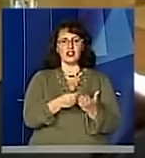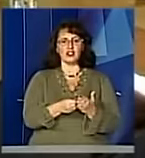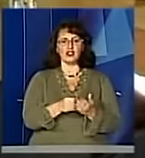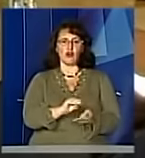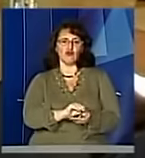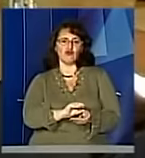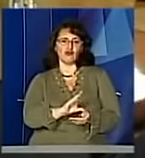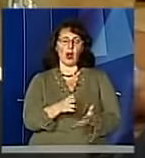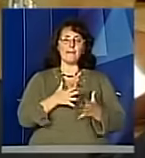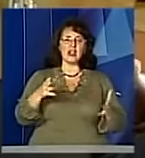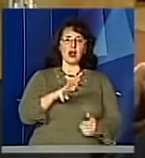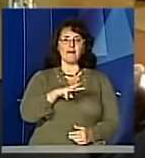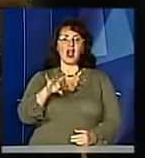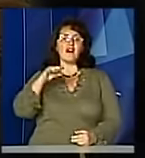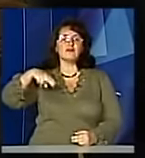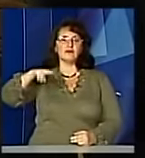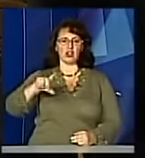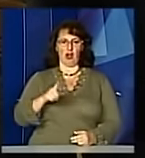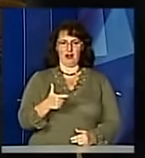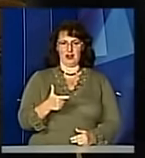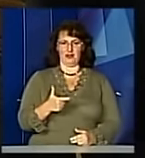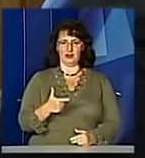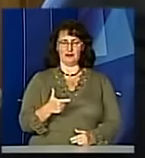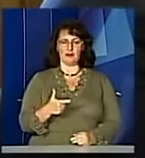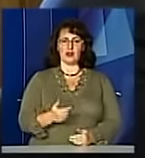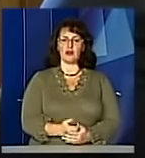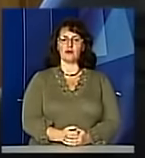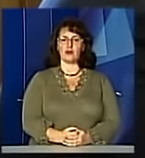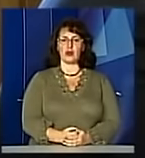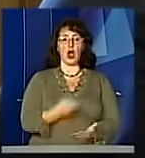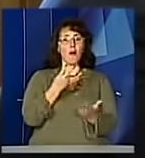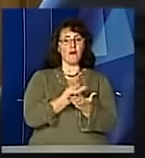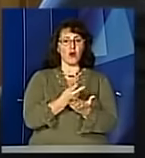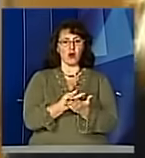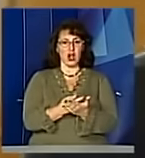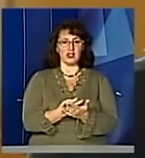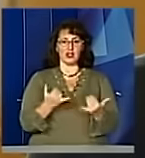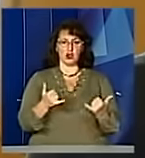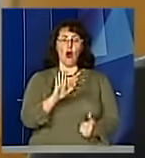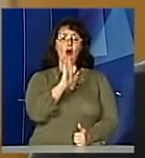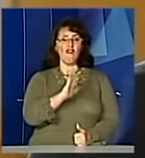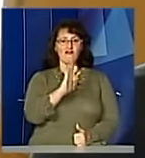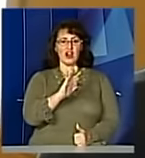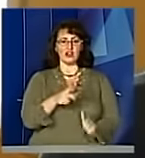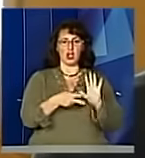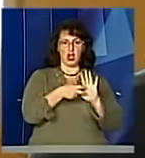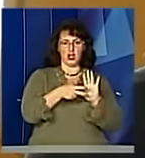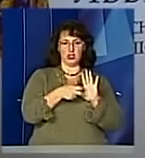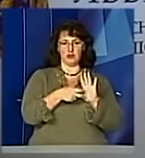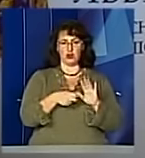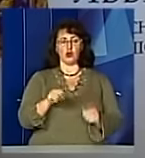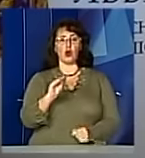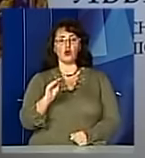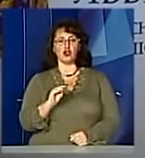мільярд гривень. За словами фахівців, при ідентифікативних показниках у вересні 700 і у жовтні